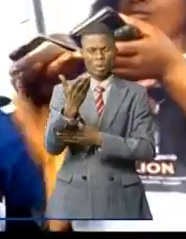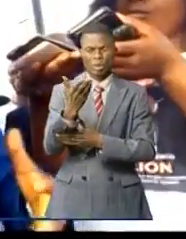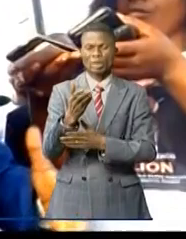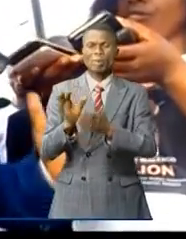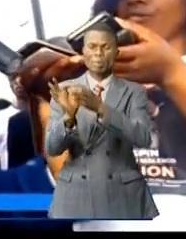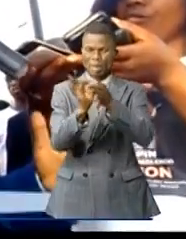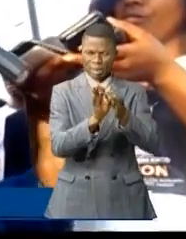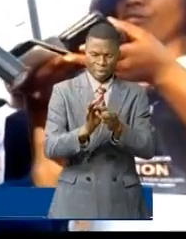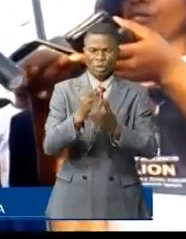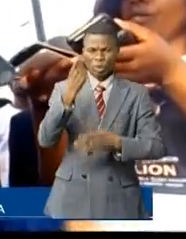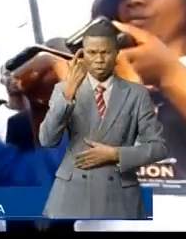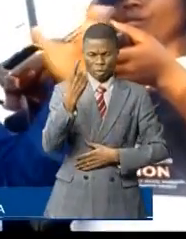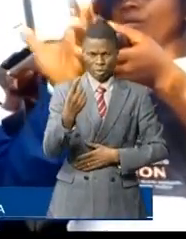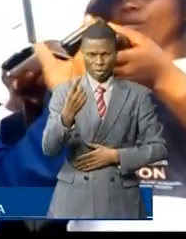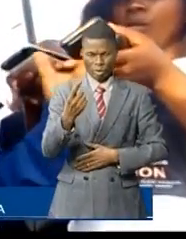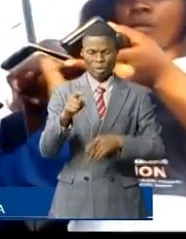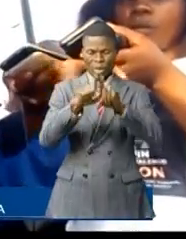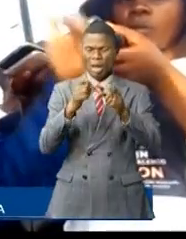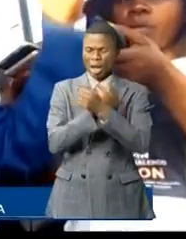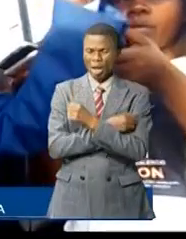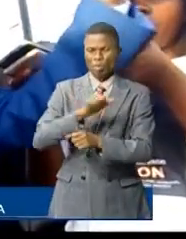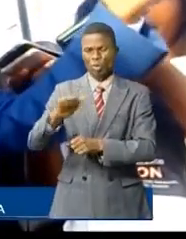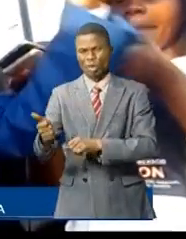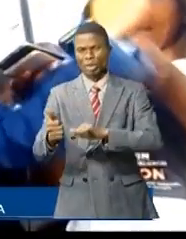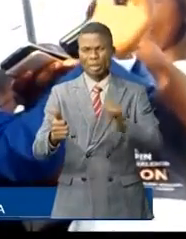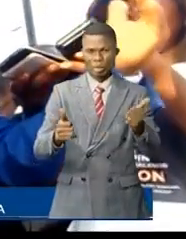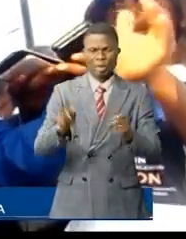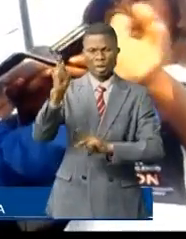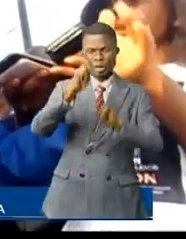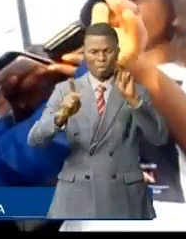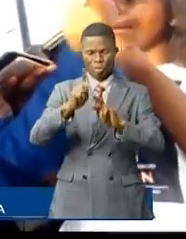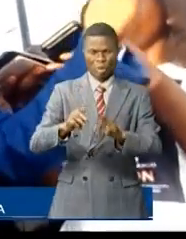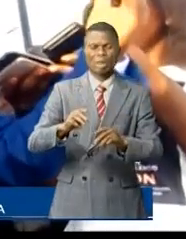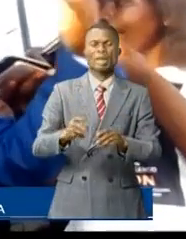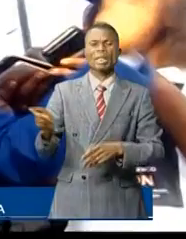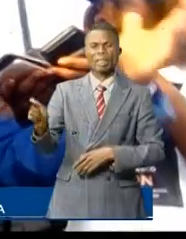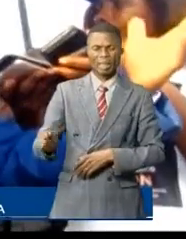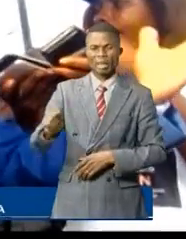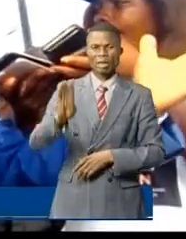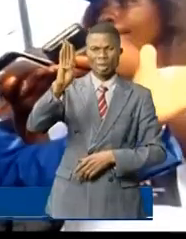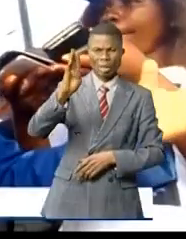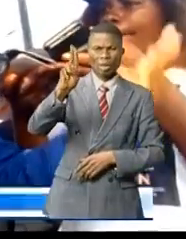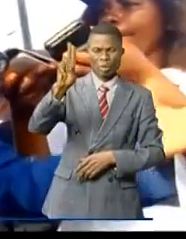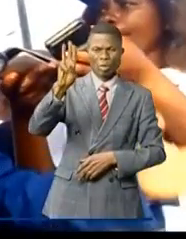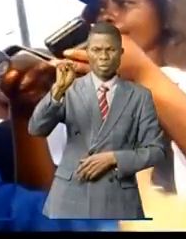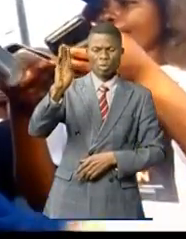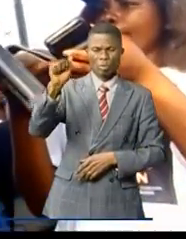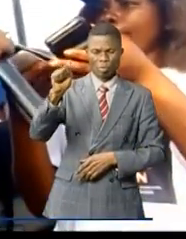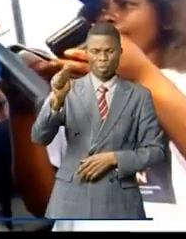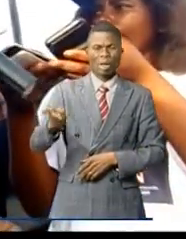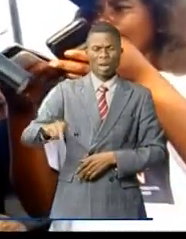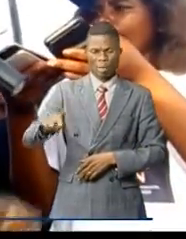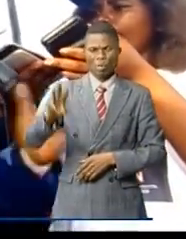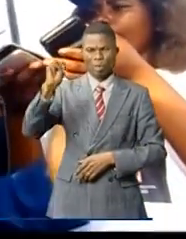Nous prenons l'unité et l'amour entre nous, habitants du territoire de Bumba en particulier et la province de la Mongala en général.